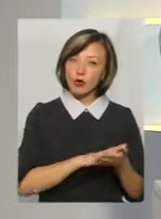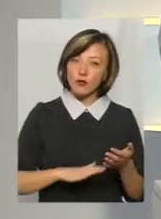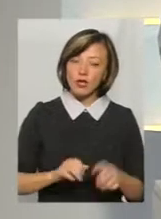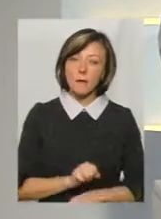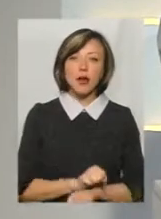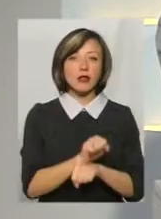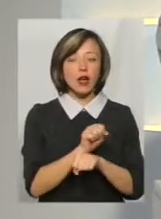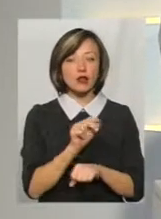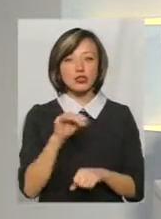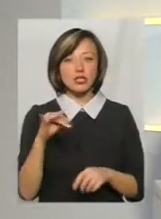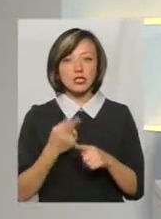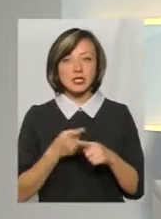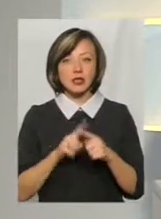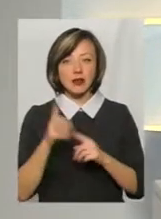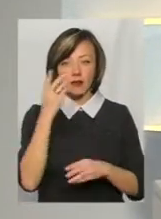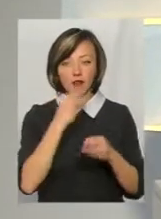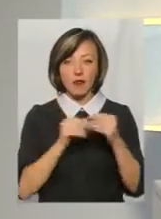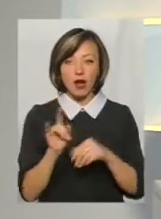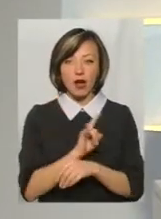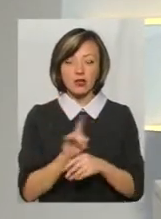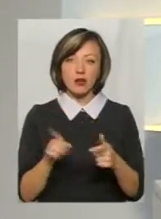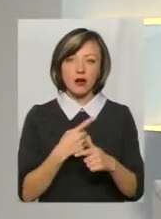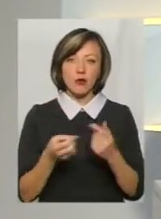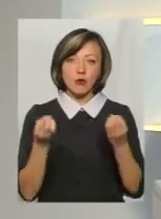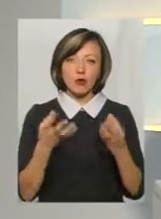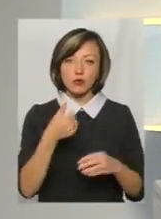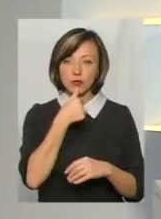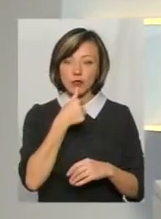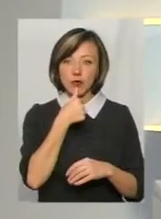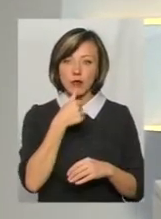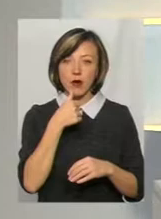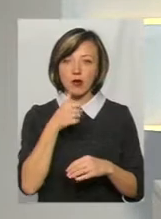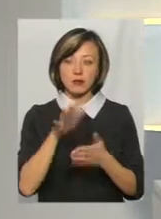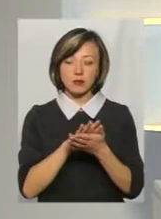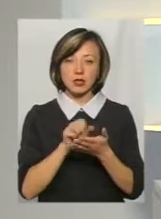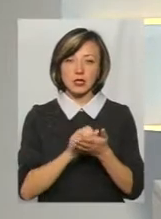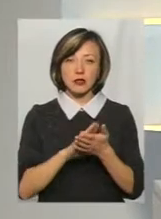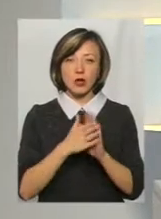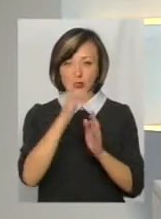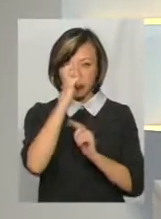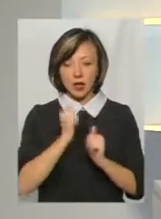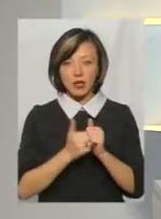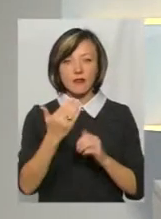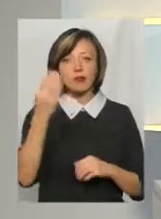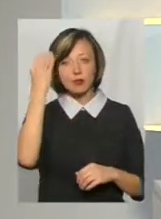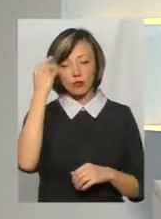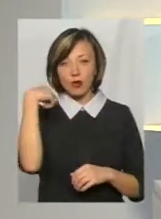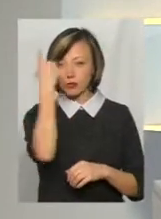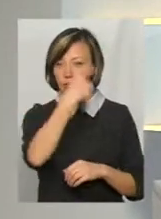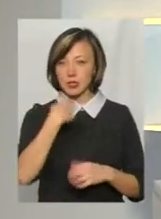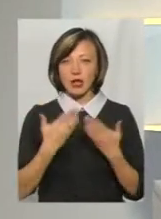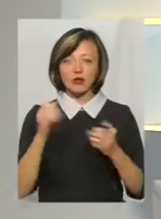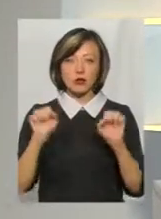Майдану? Чи це якийсь фарс або просто спроба розхитати ситуацію в країні? Ваша особиста думка, якщо можете,